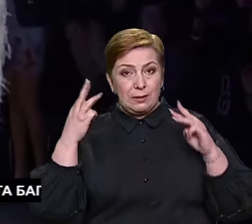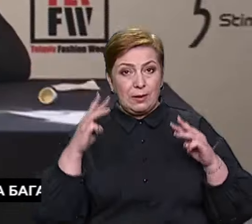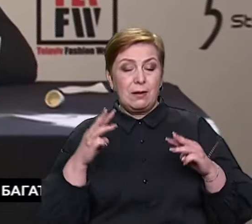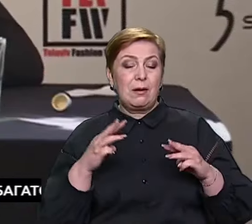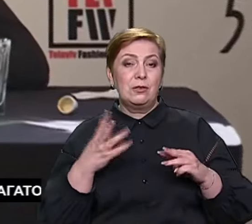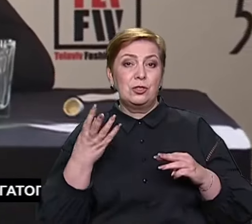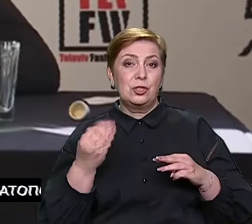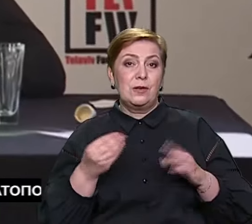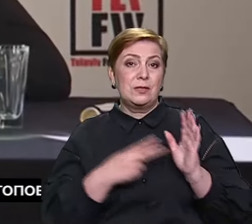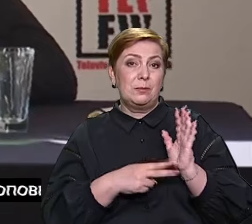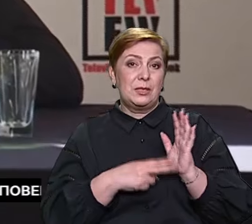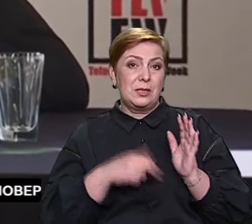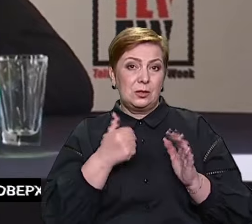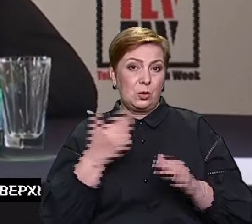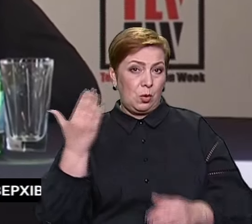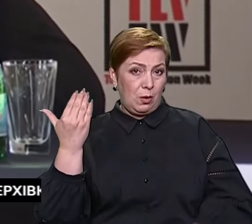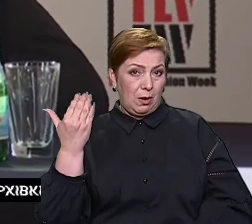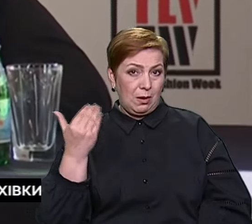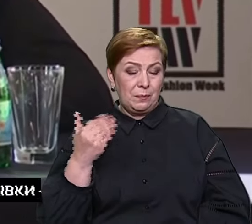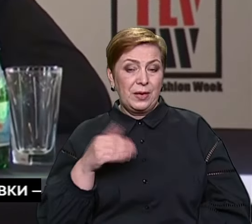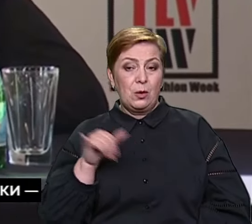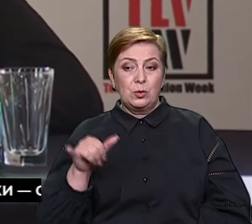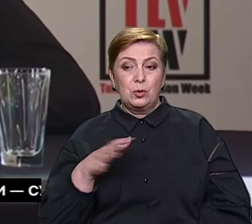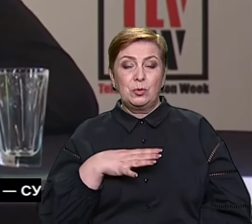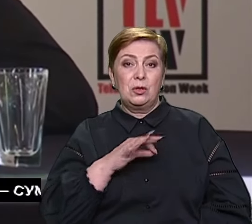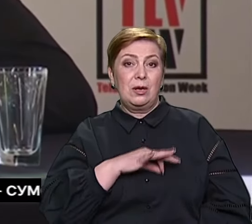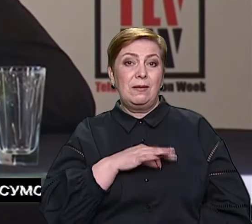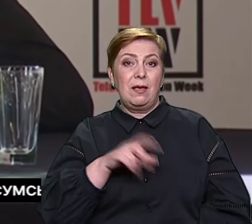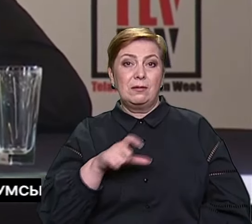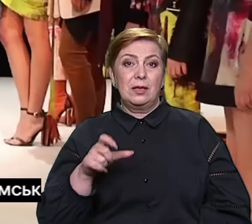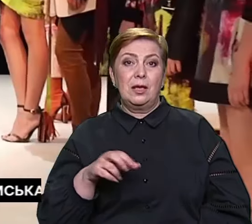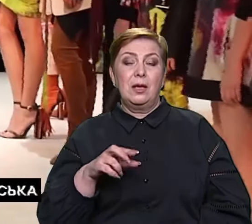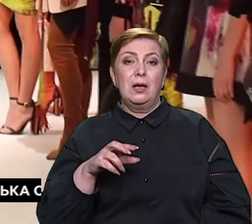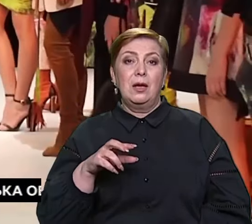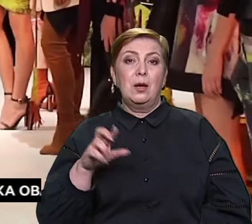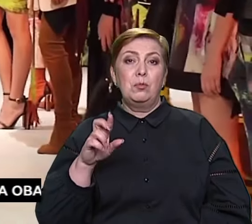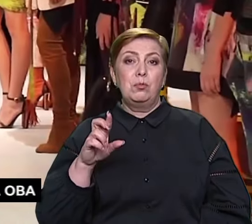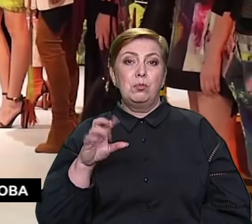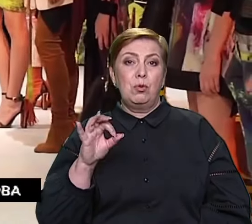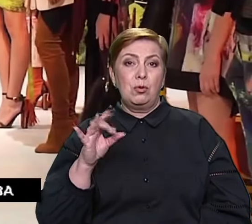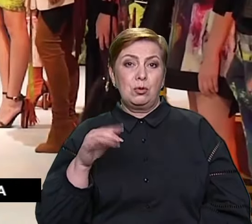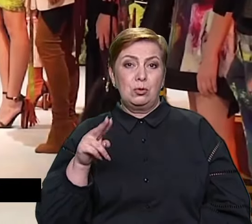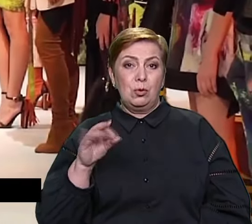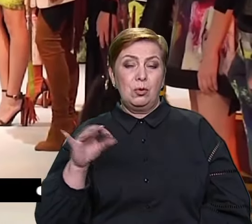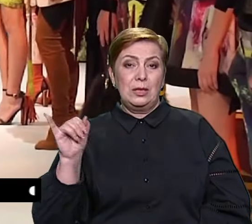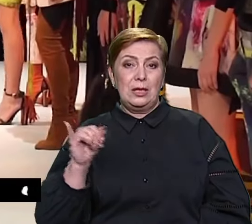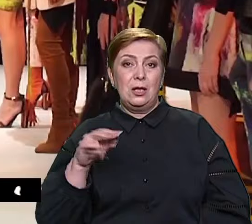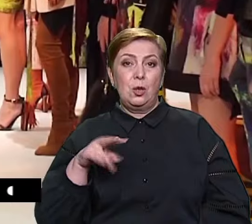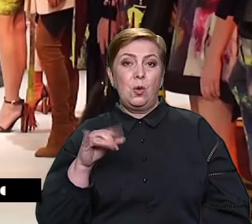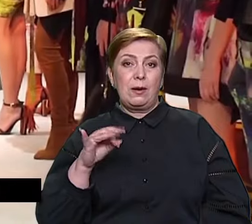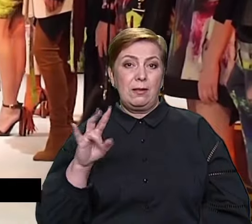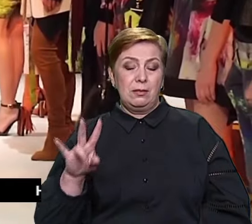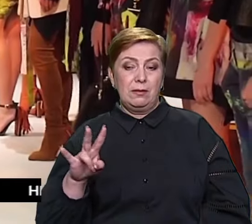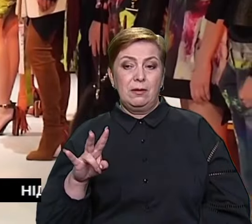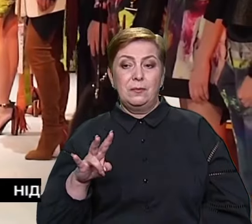клієнтами були такі відомі акторки, як Бріджит Бордо та Софі Лорен. Кавалі також прославився винаходом технології друку